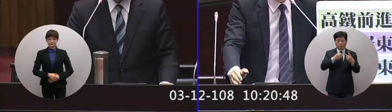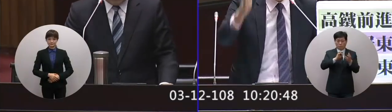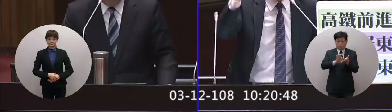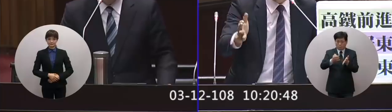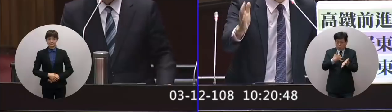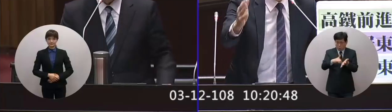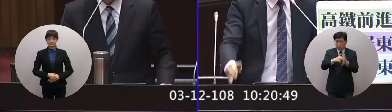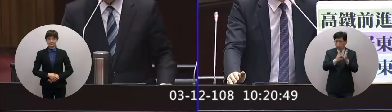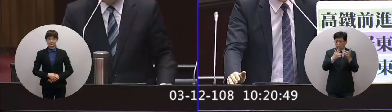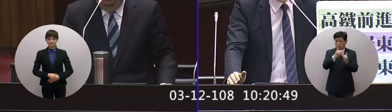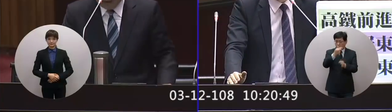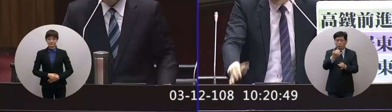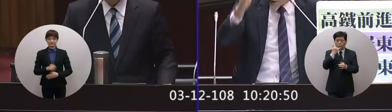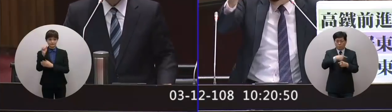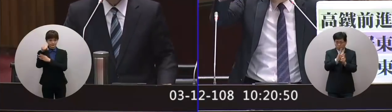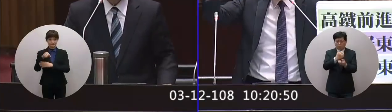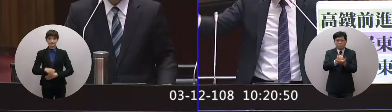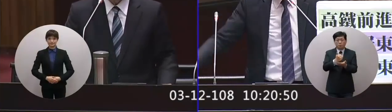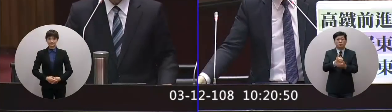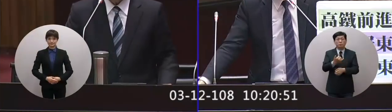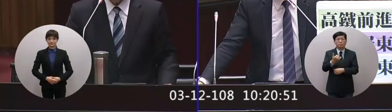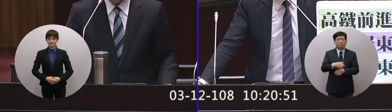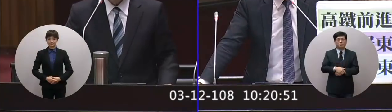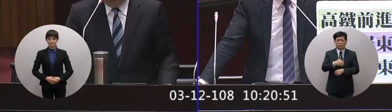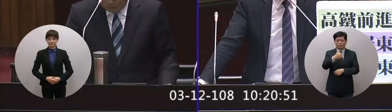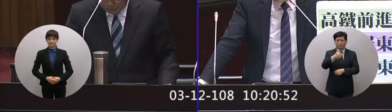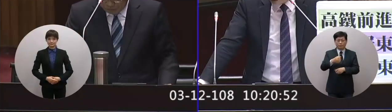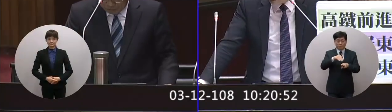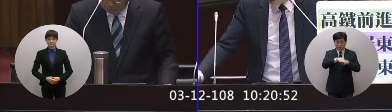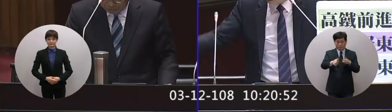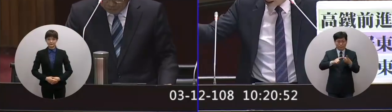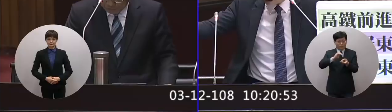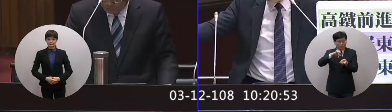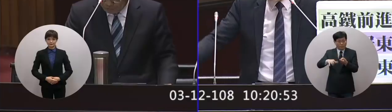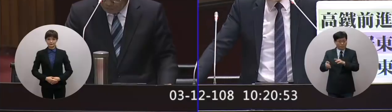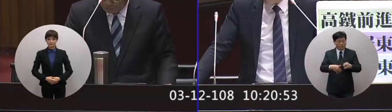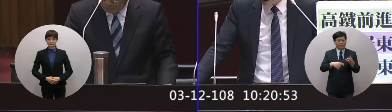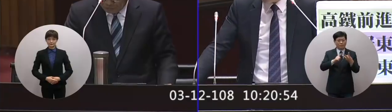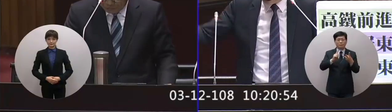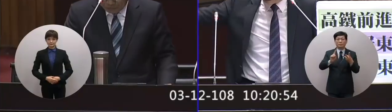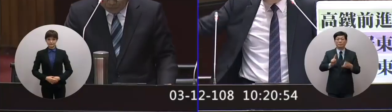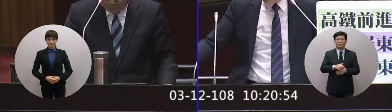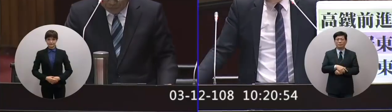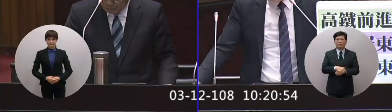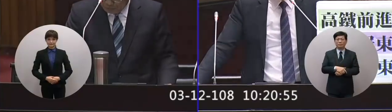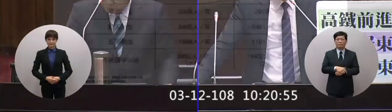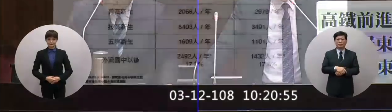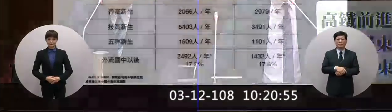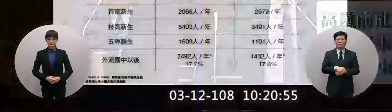足好不好這樣才能按時啟用好不好好 謝謝除了高鐵跟醫院之外我們還要什麼呢我們來看一下